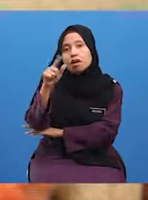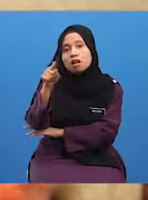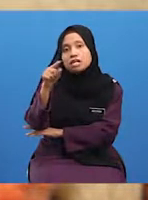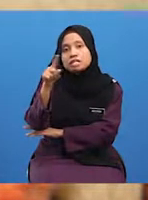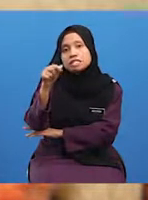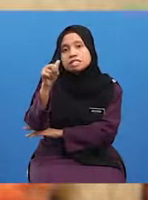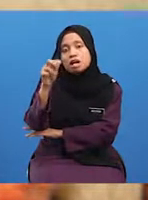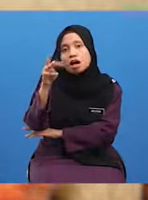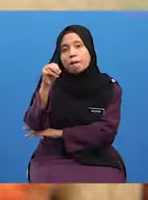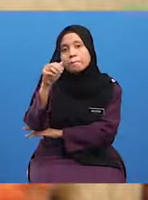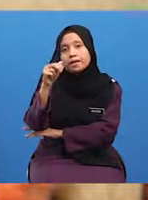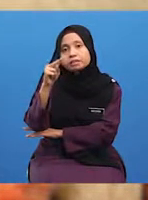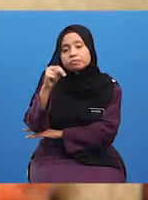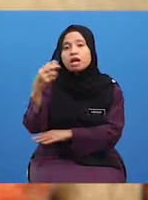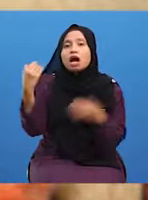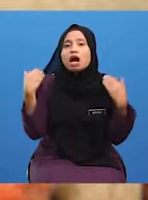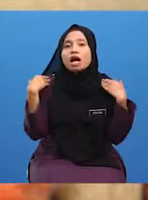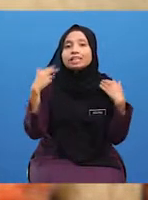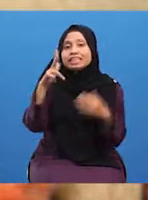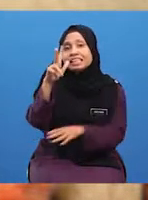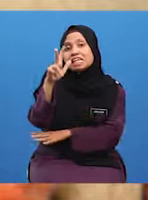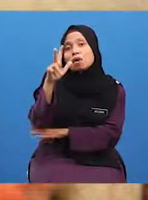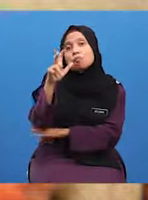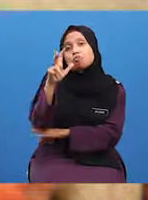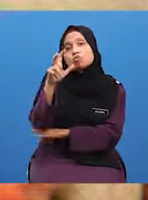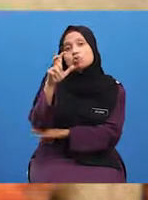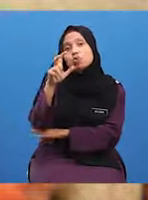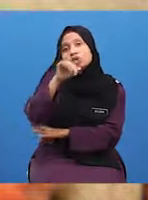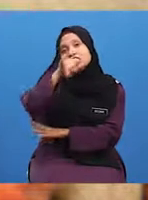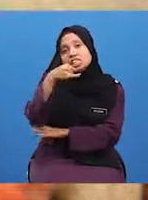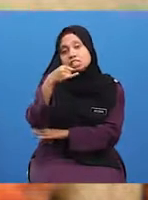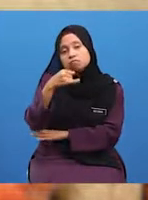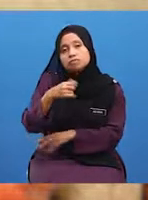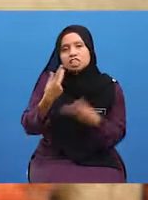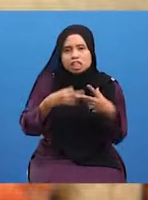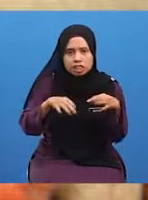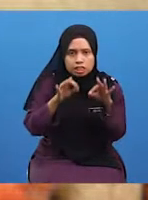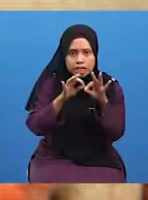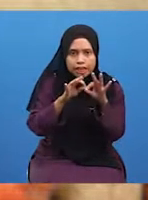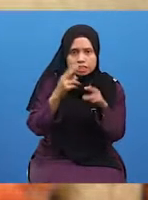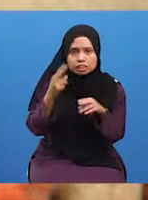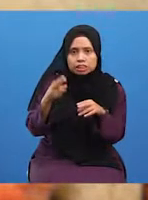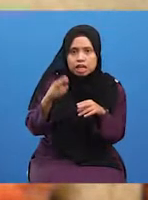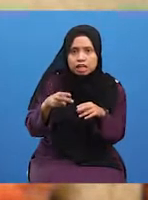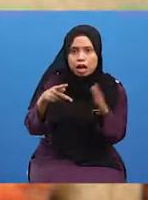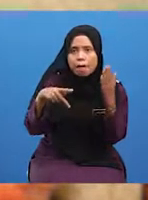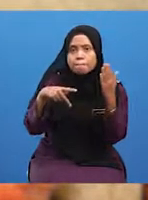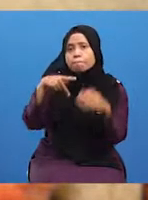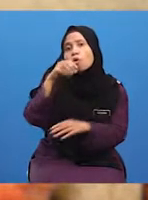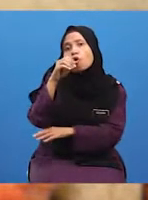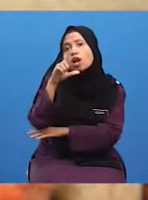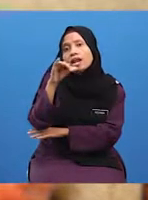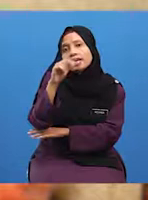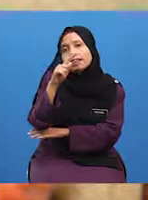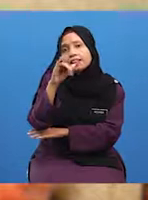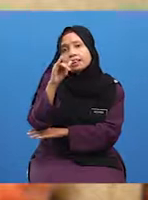Buku ini mengandungi 30 jilid yang mengisahkan sejarah politik, geografi